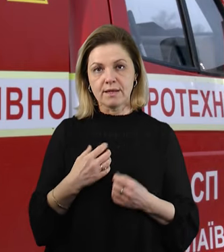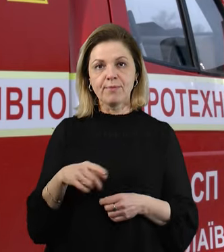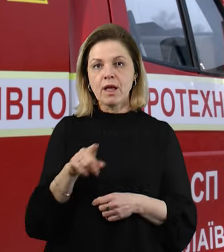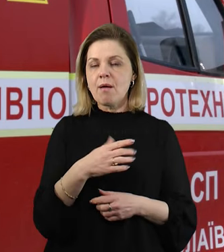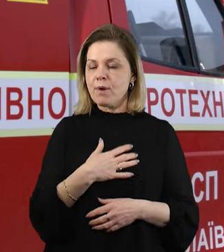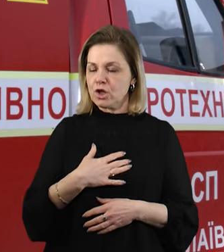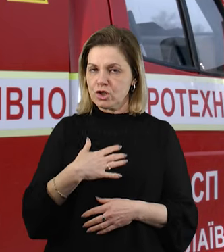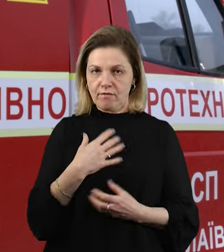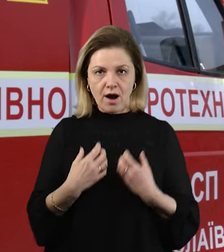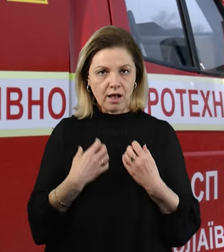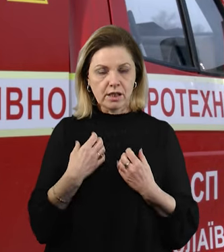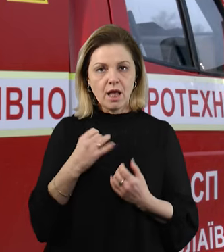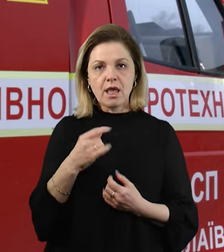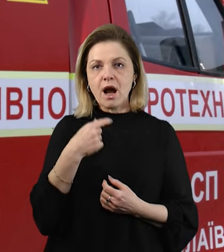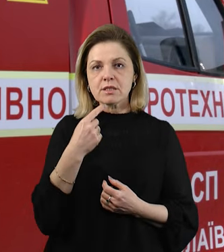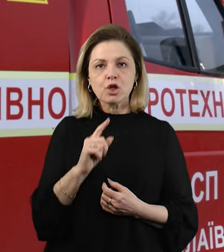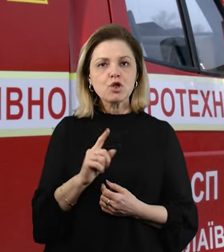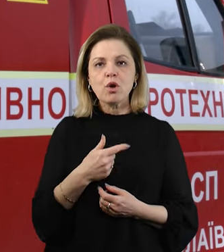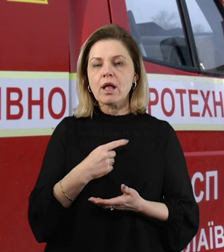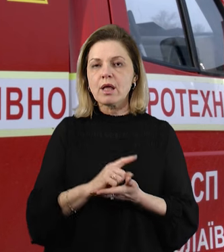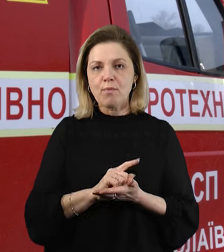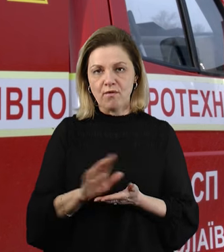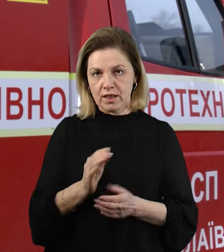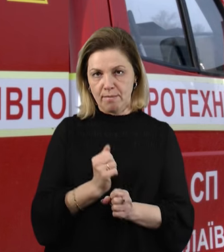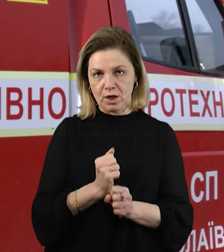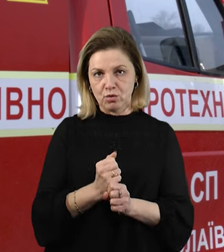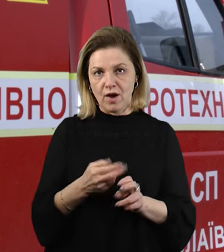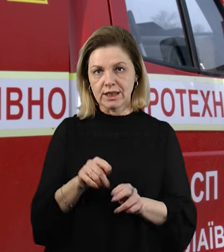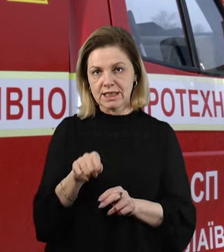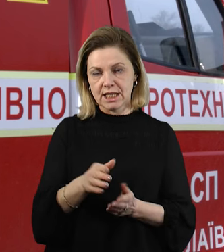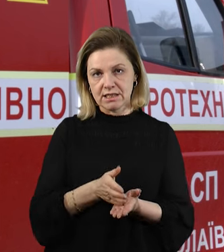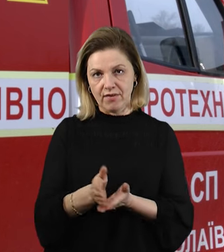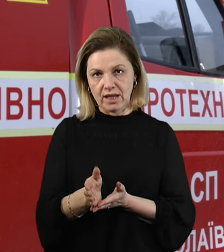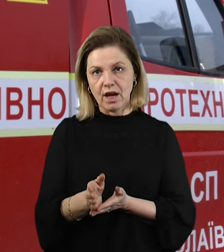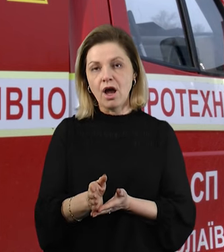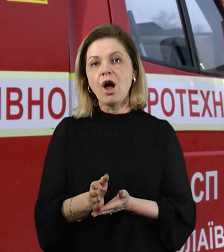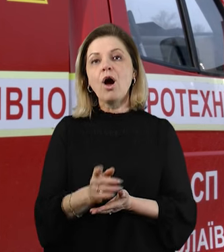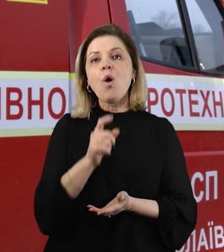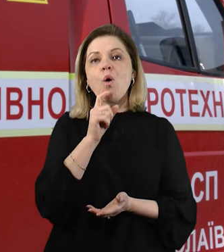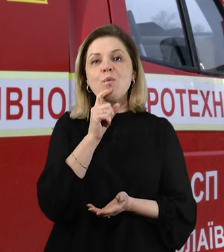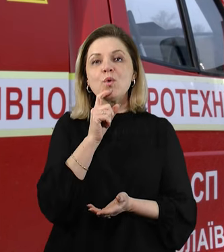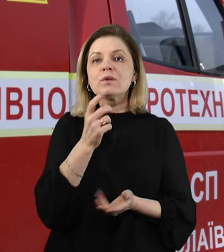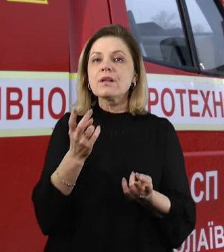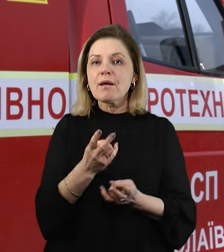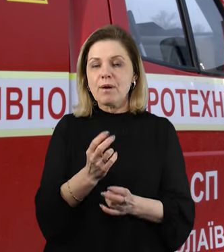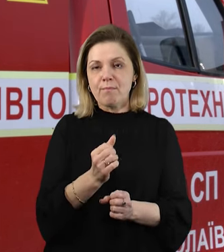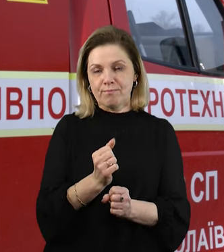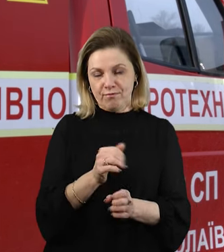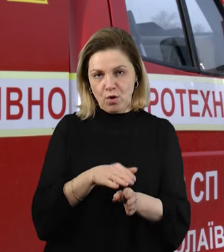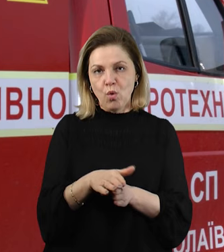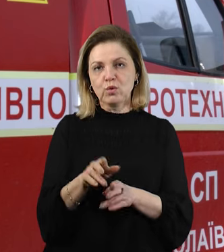сказали, що я не повинен працювати далі в цій сфері. Я ж комусь потрібно виконувати дану роботу.